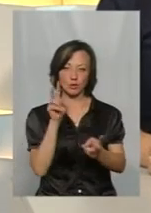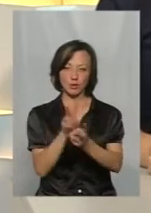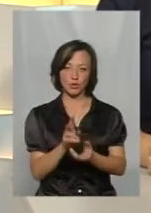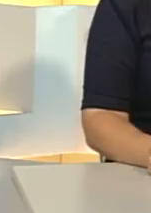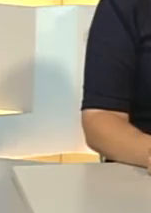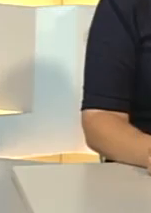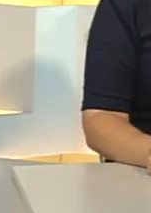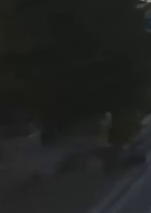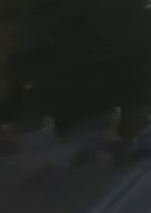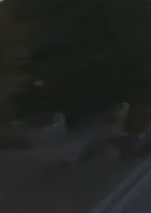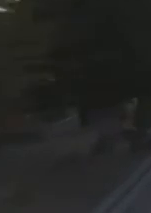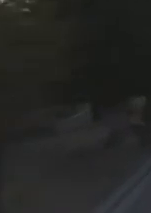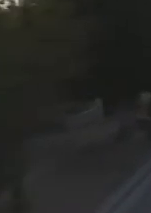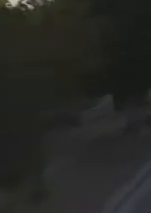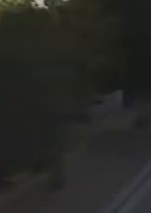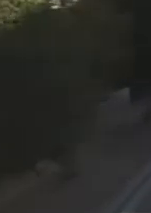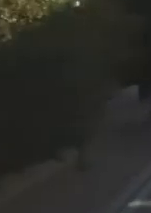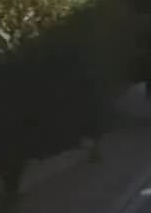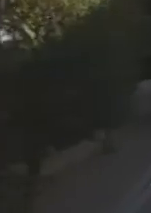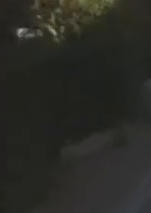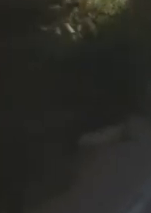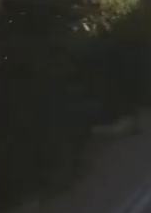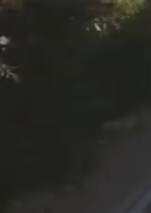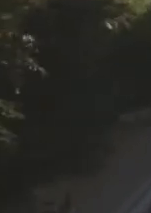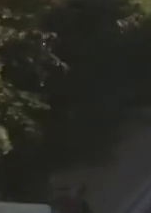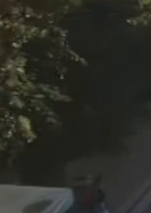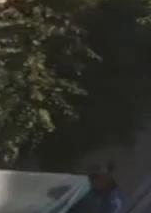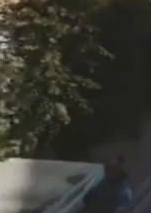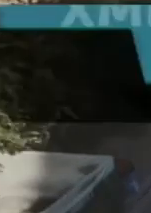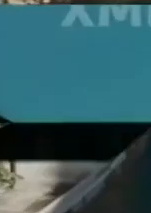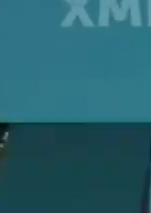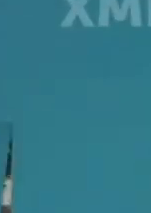зустрічі. Дякую. Дякую. Дякую. Дякую.